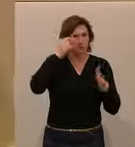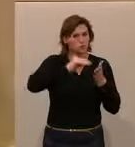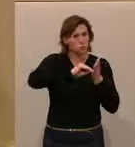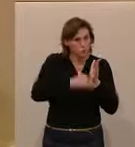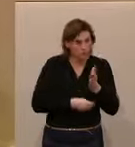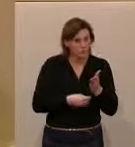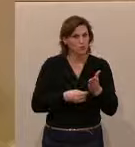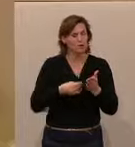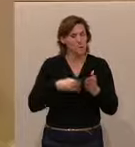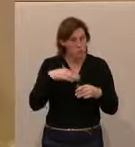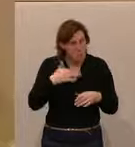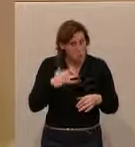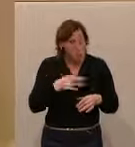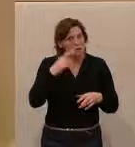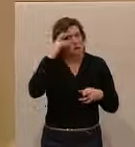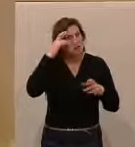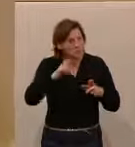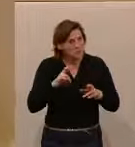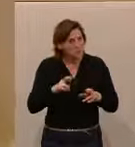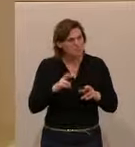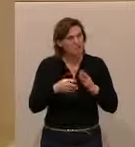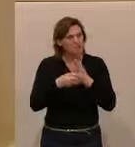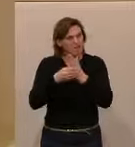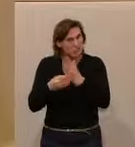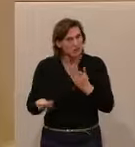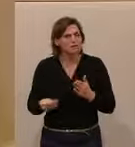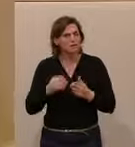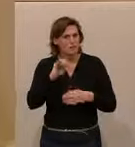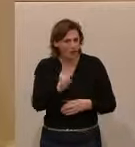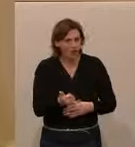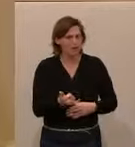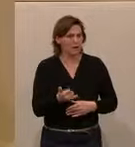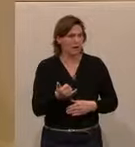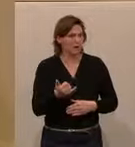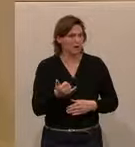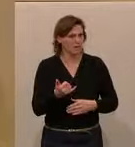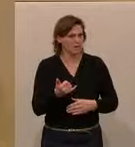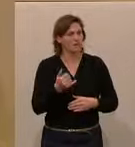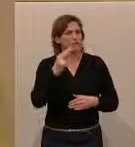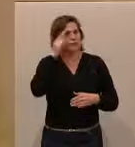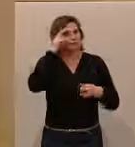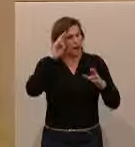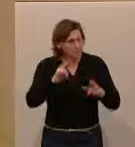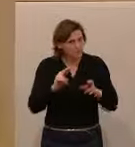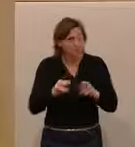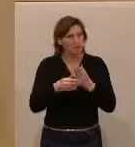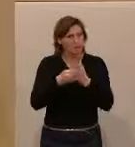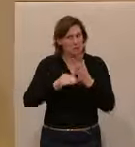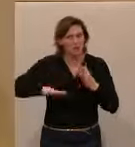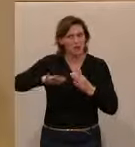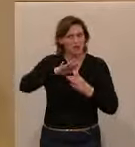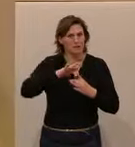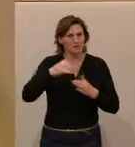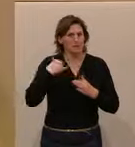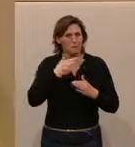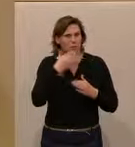davor. Respekt vor den ganzen Experten, ja. Respekt vor den Experten. Aber es